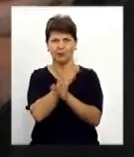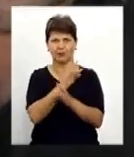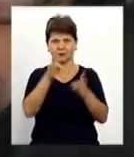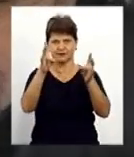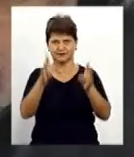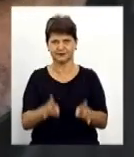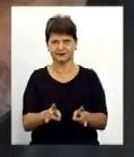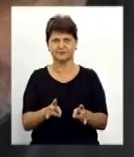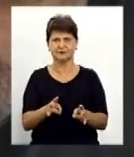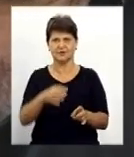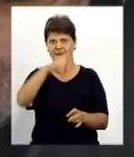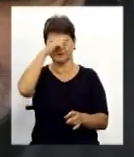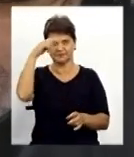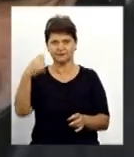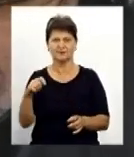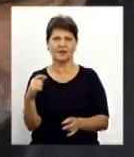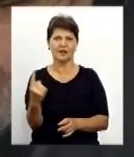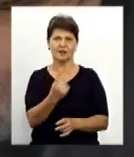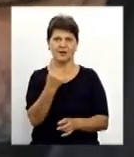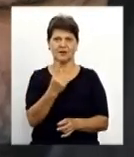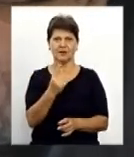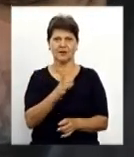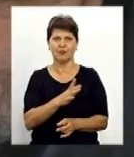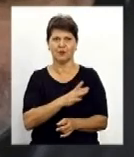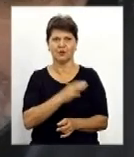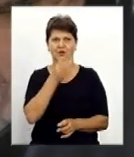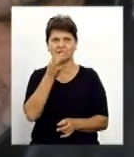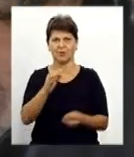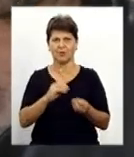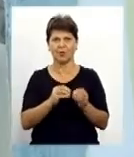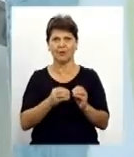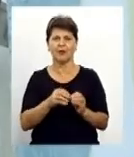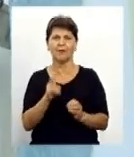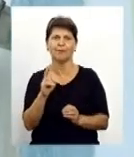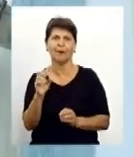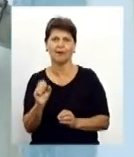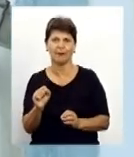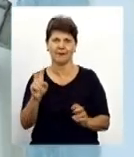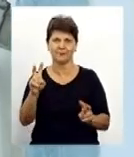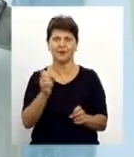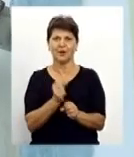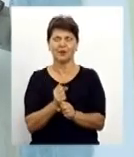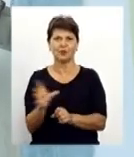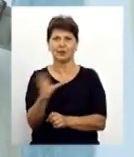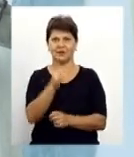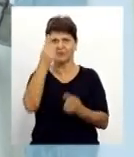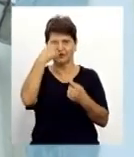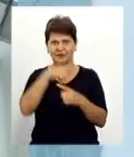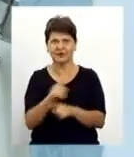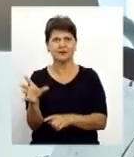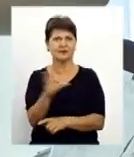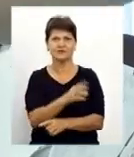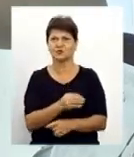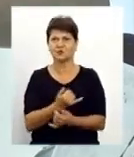Тому це єдина була така маленька, я б сказав, проблемка. Робота, все є, техніка в нас є, всі ми